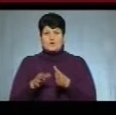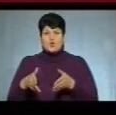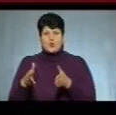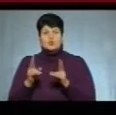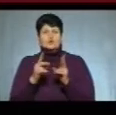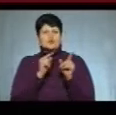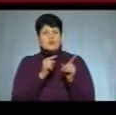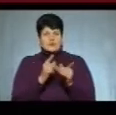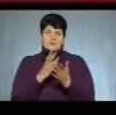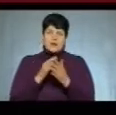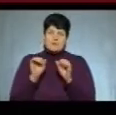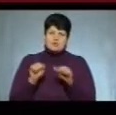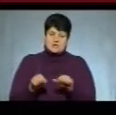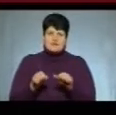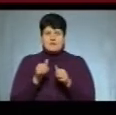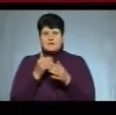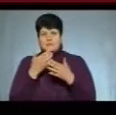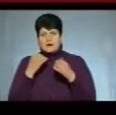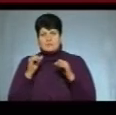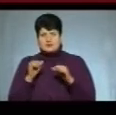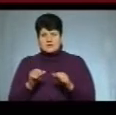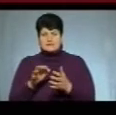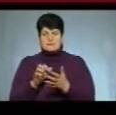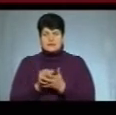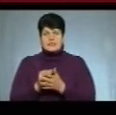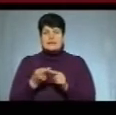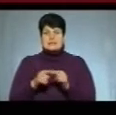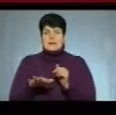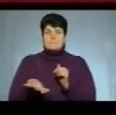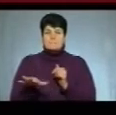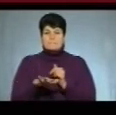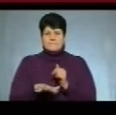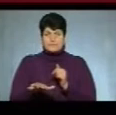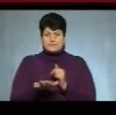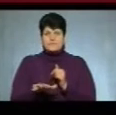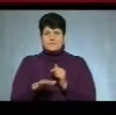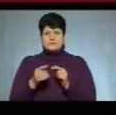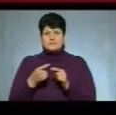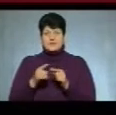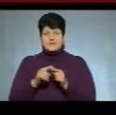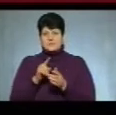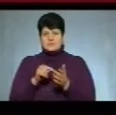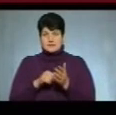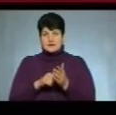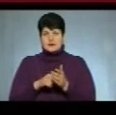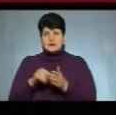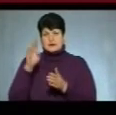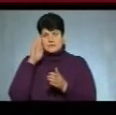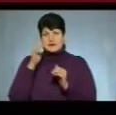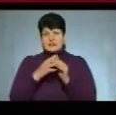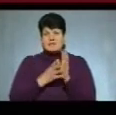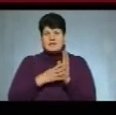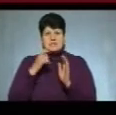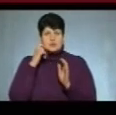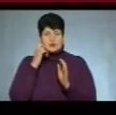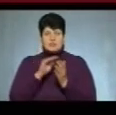можливість займатися на такій площі земельної ділянки? Це досить цього. Пацан 19 років пише заяву